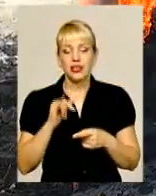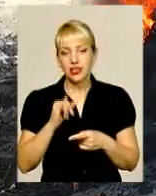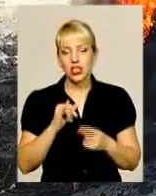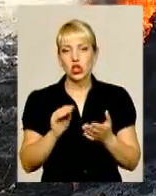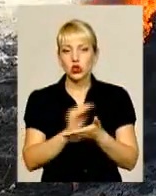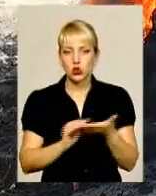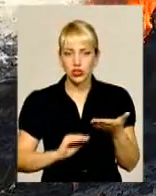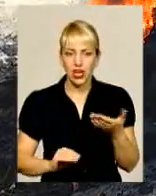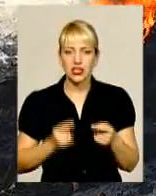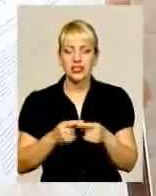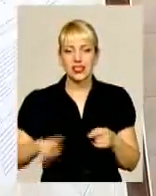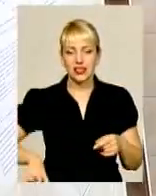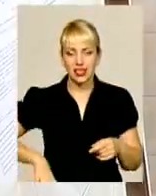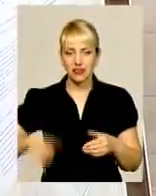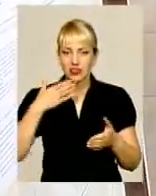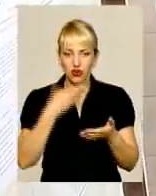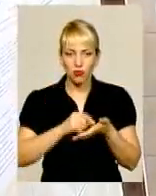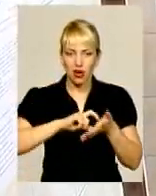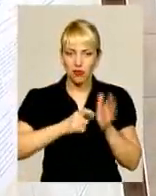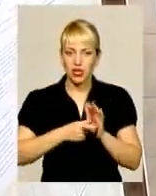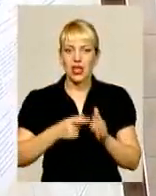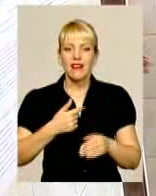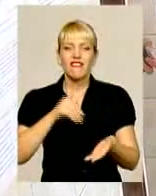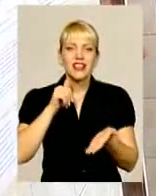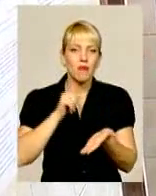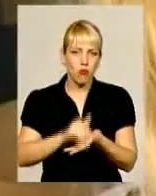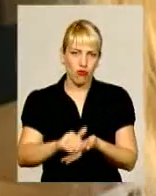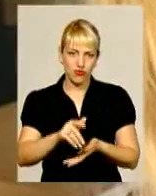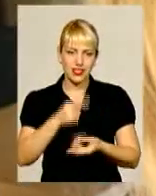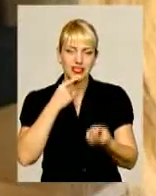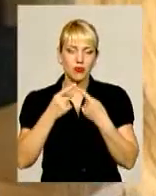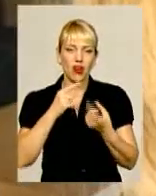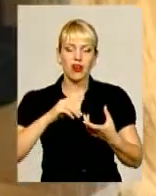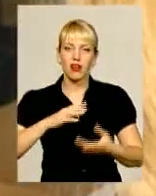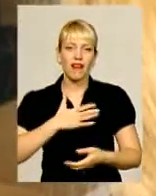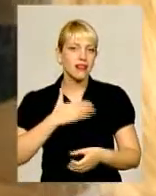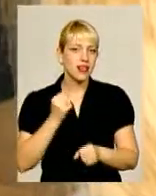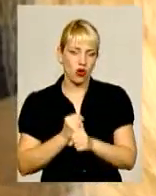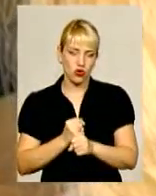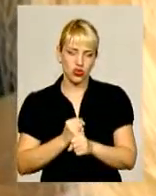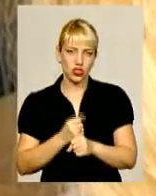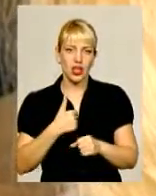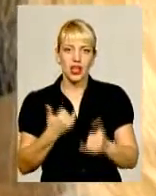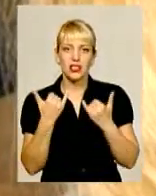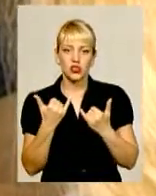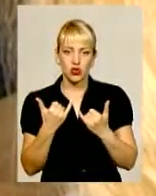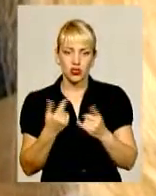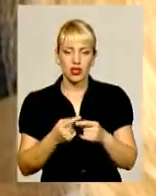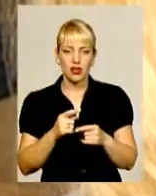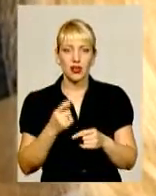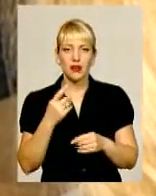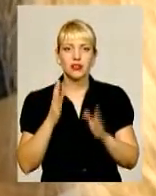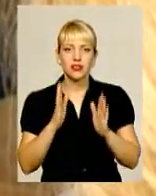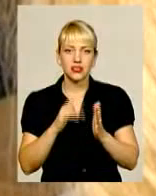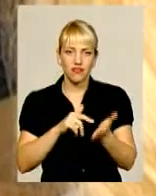Журналістами директор, будучи у своєму кабінеті, відмовився спілкуватися категорично. Я сьогодні лише перші чотири часа на